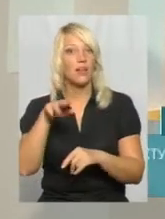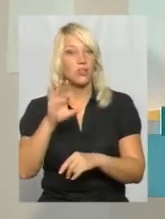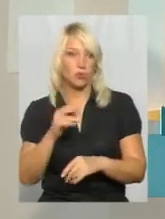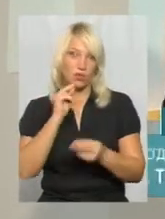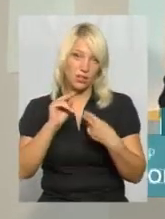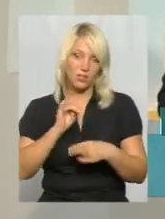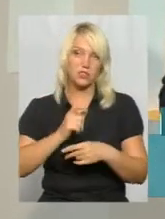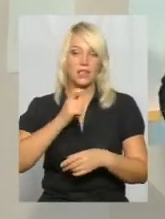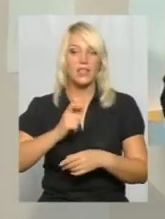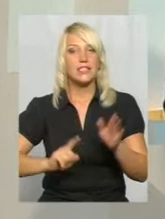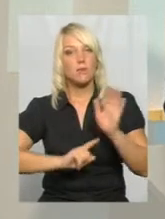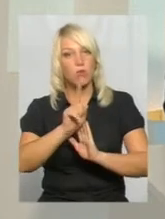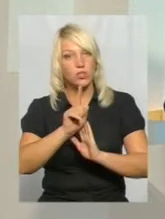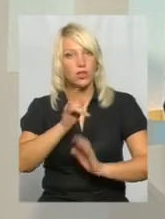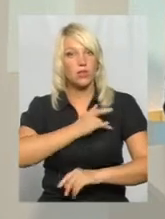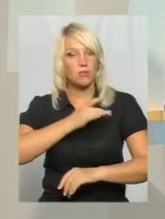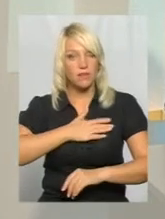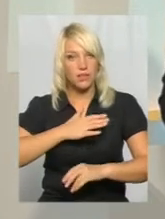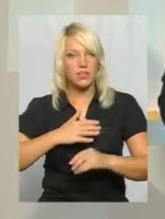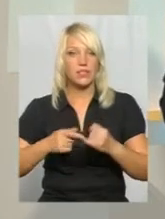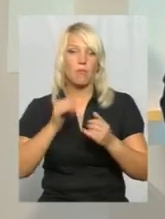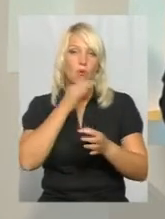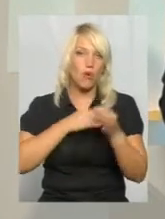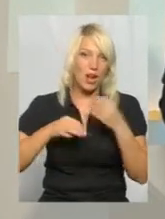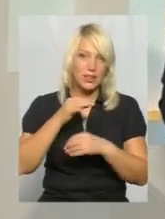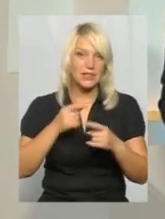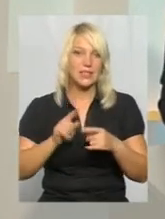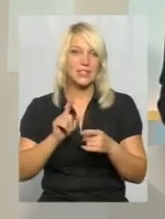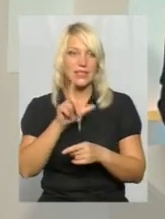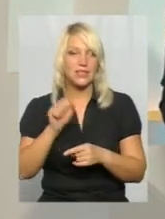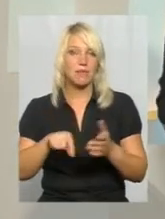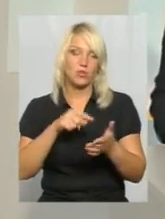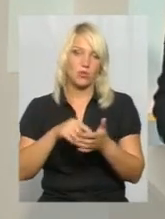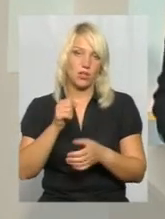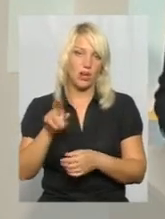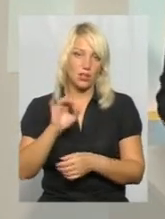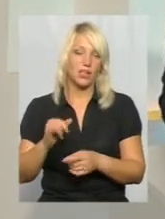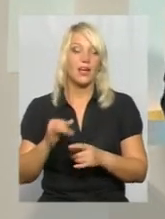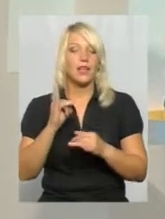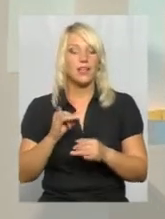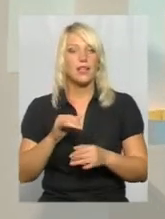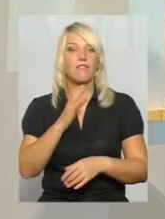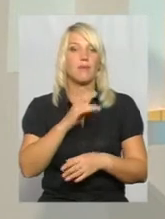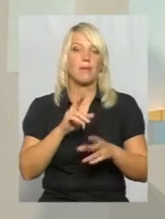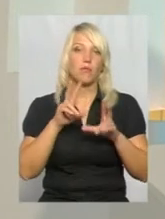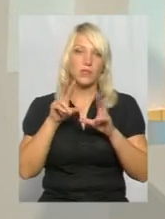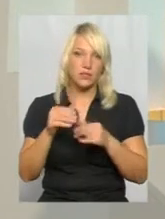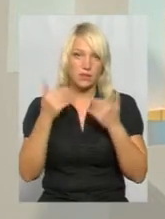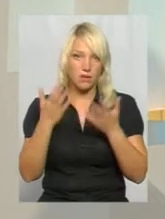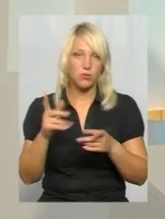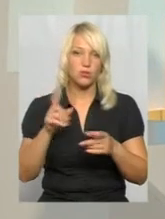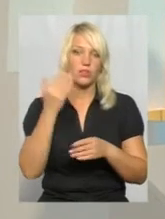краще спочатку все ж таки порадитись з міською радою. І сьогодні пан Володимир обіцяв, що там